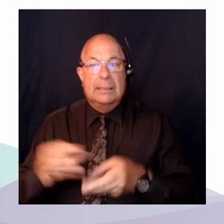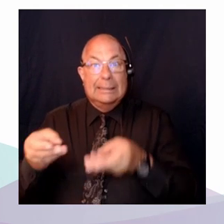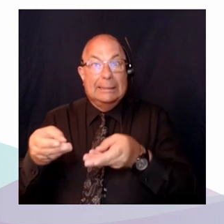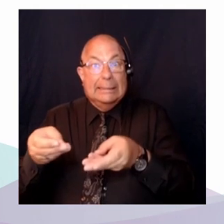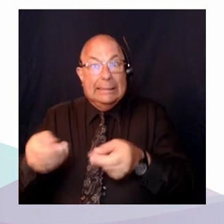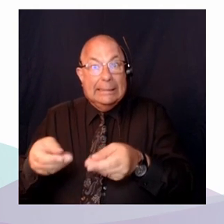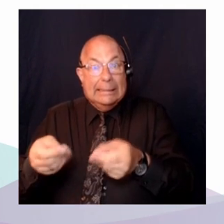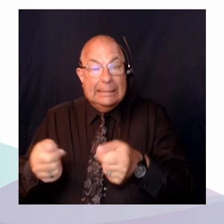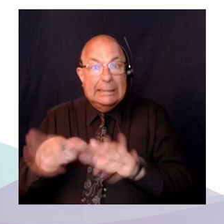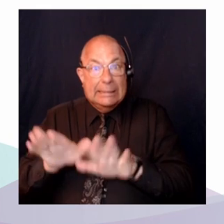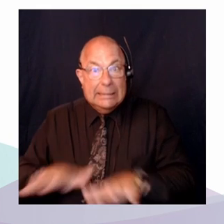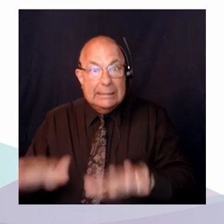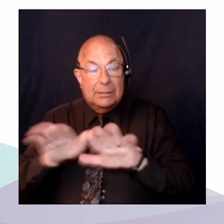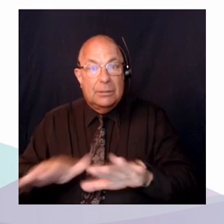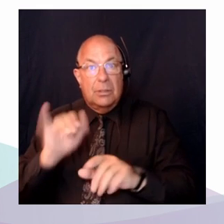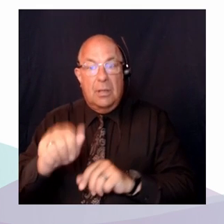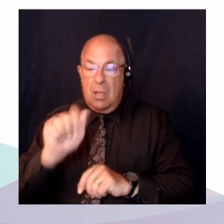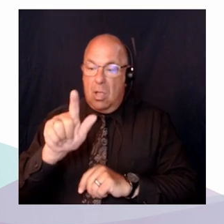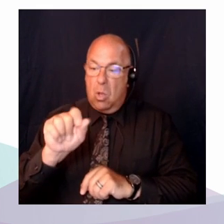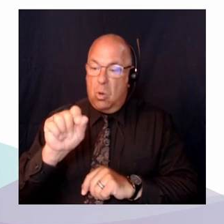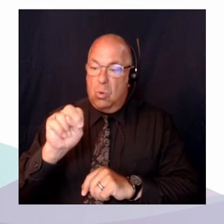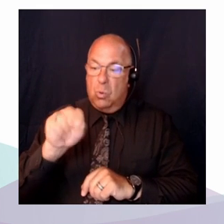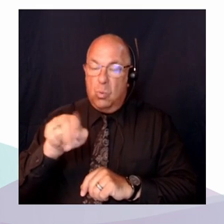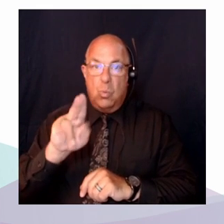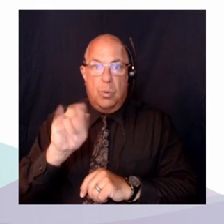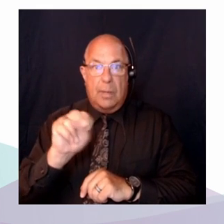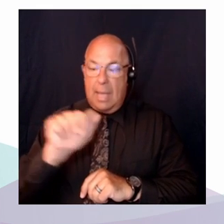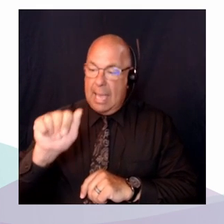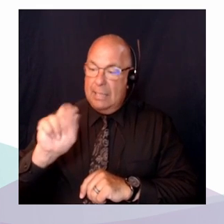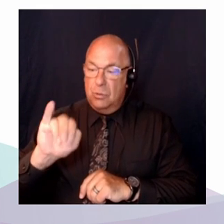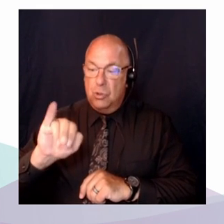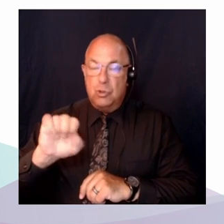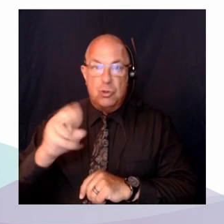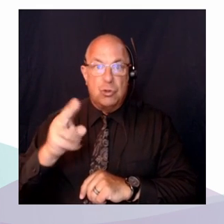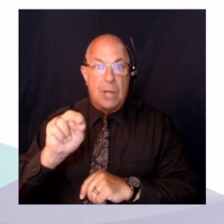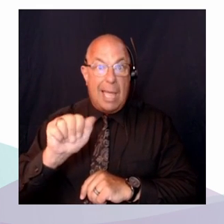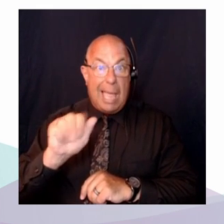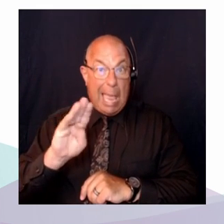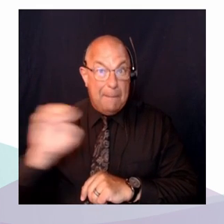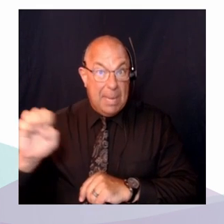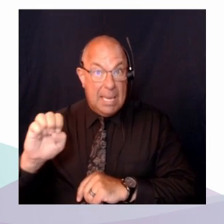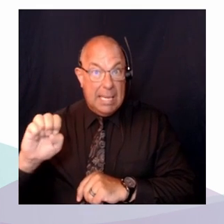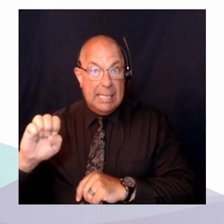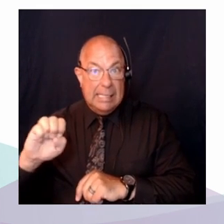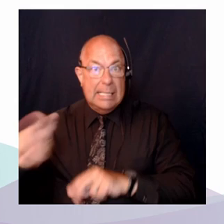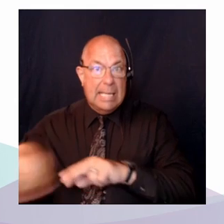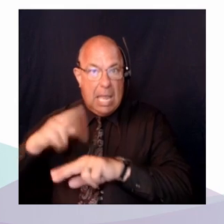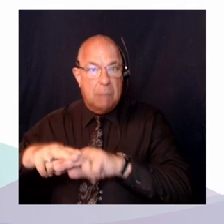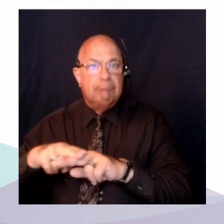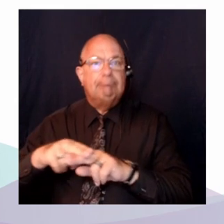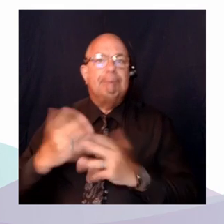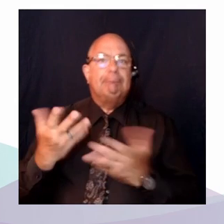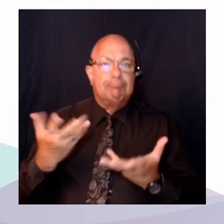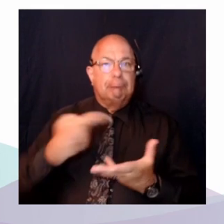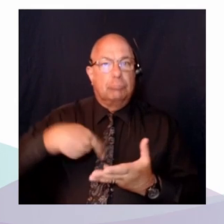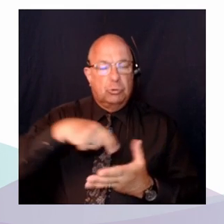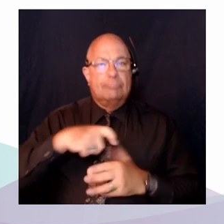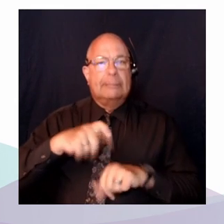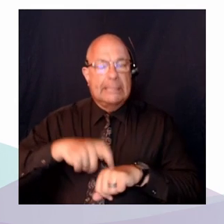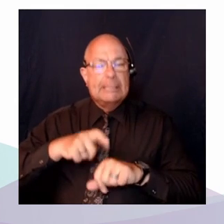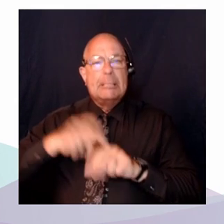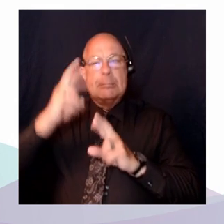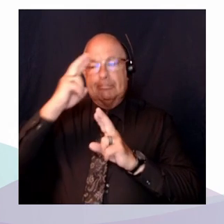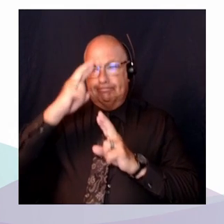Anishinabés. Nous tenons à témoigner notre respect envers l'ensemble des peuples des Premières Nations,